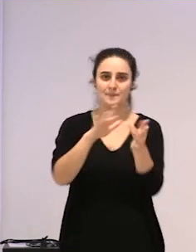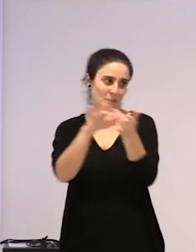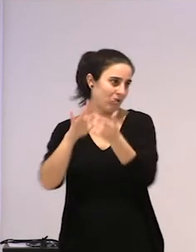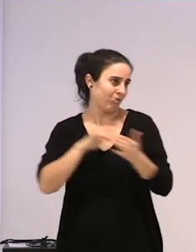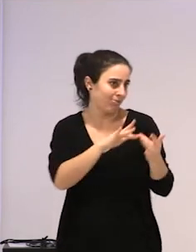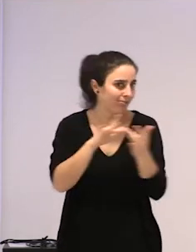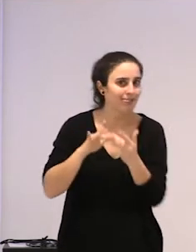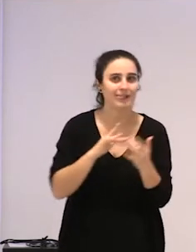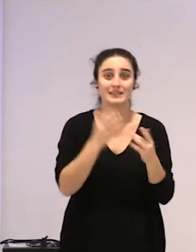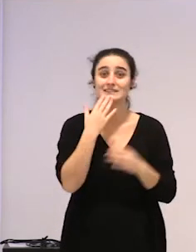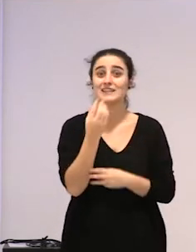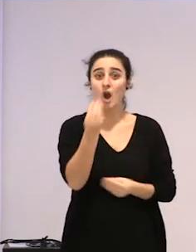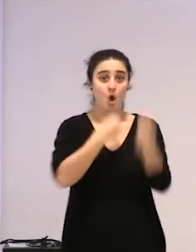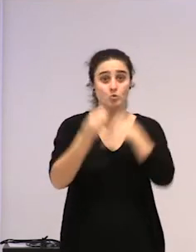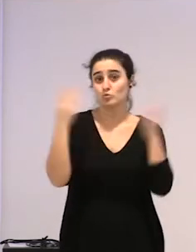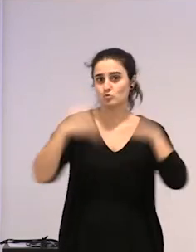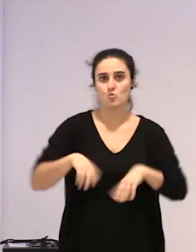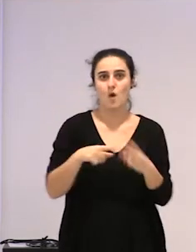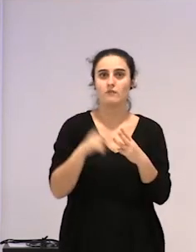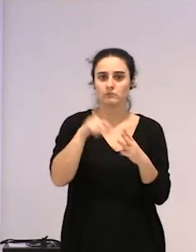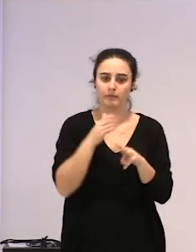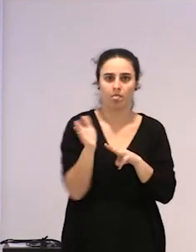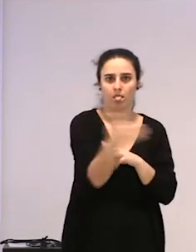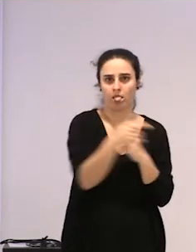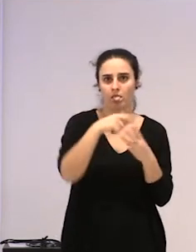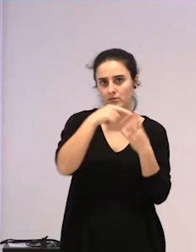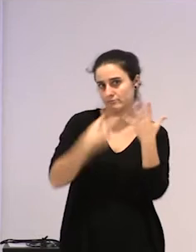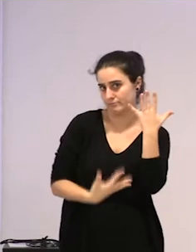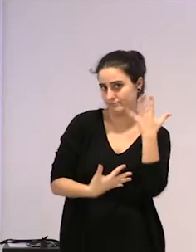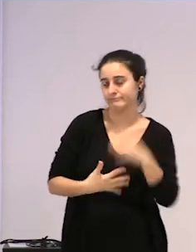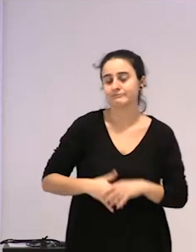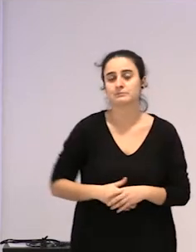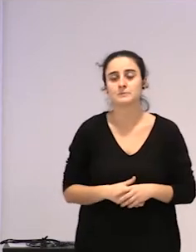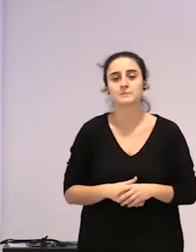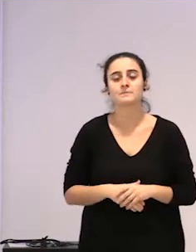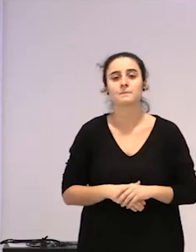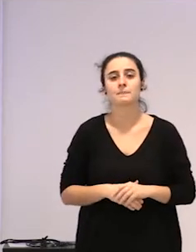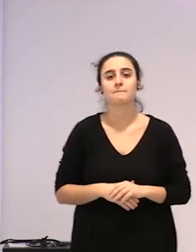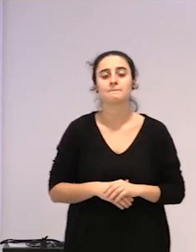kontsumuan oinarritzen ez dena, eta, barretabar, eta,